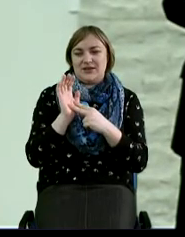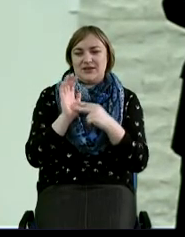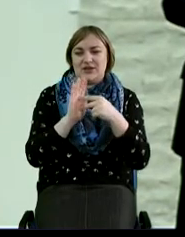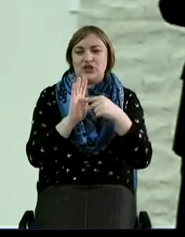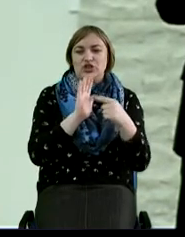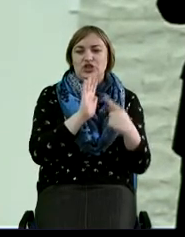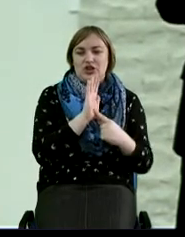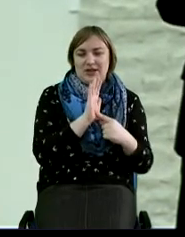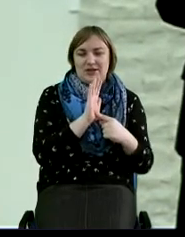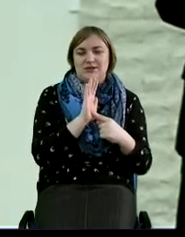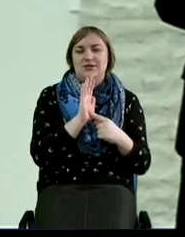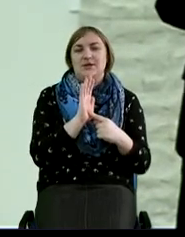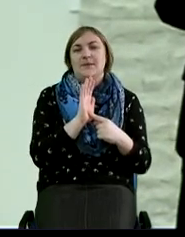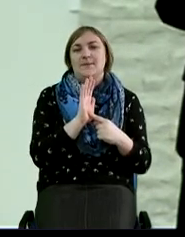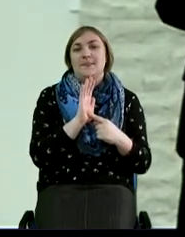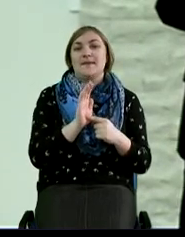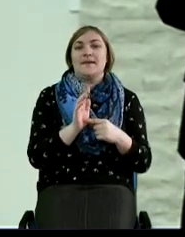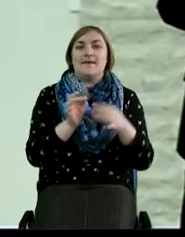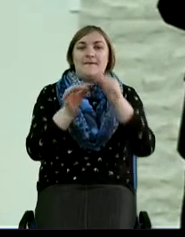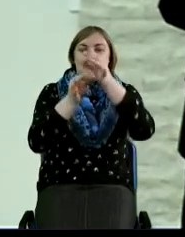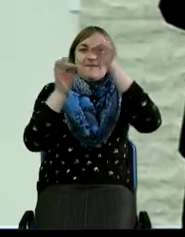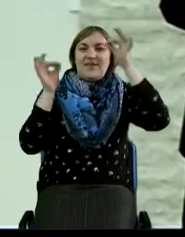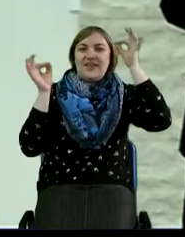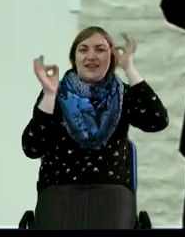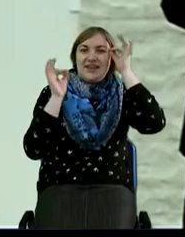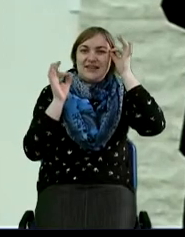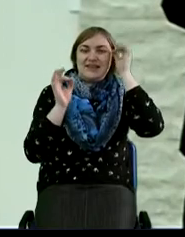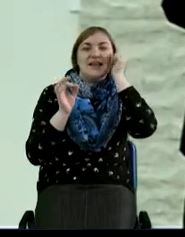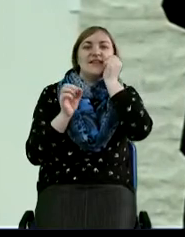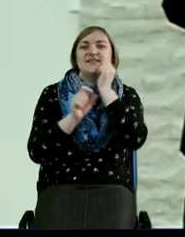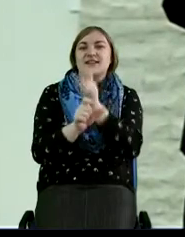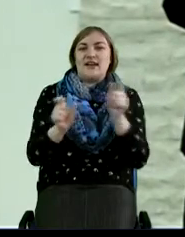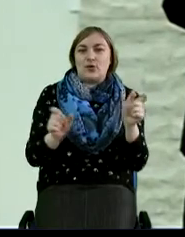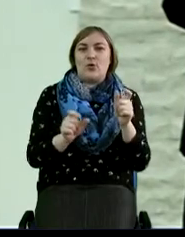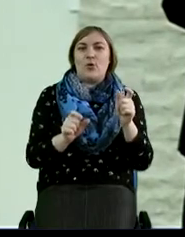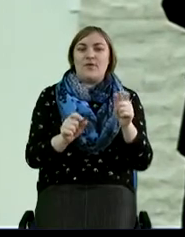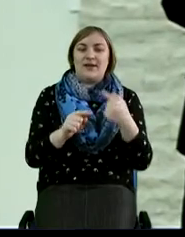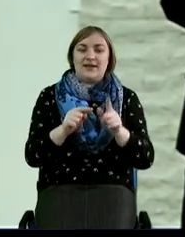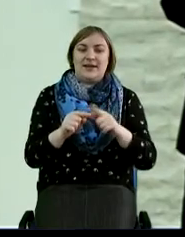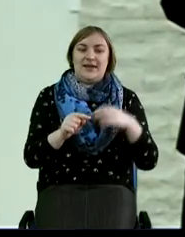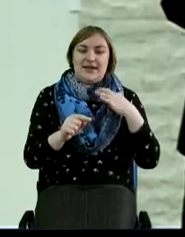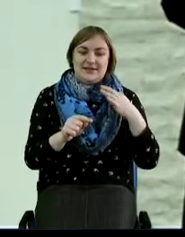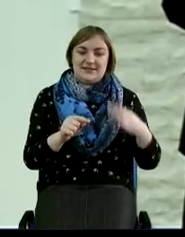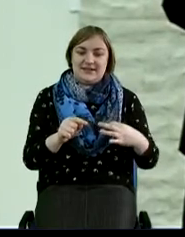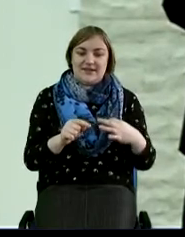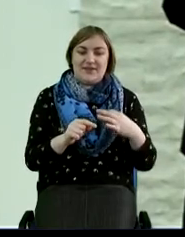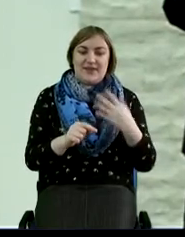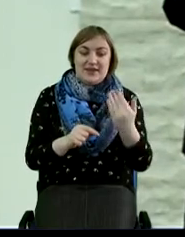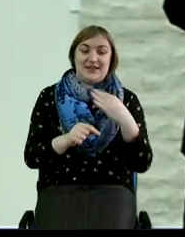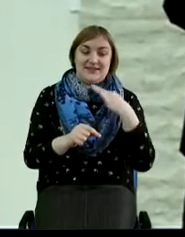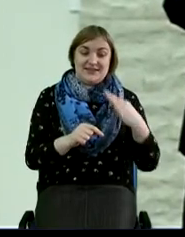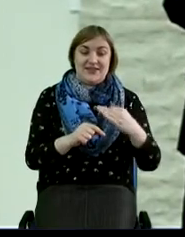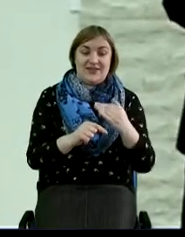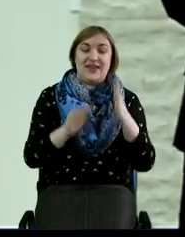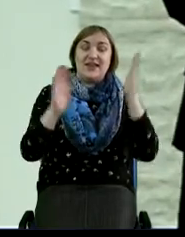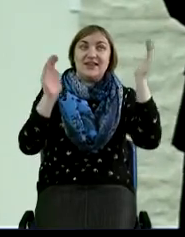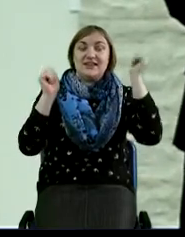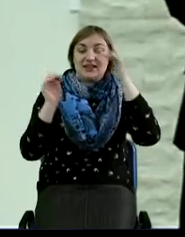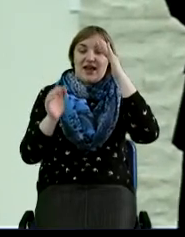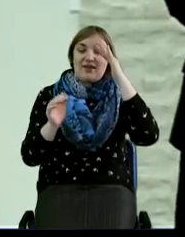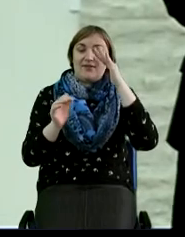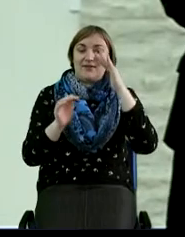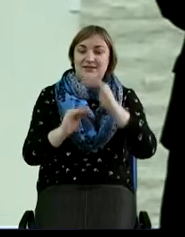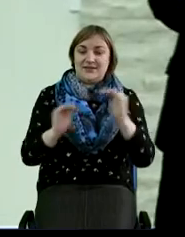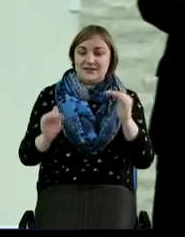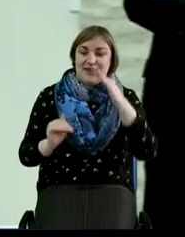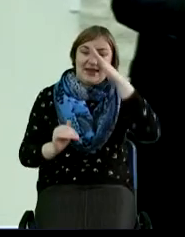что «Венец стариков сыновья сыновей, и слава детей родителей их». Я